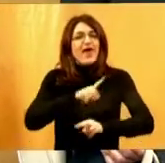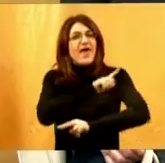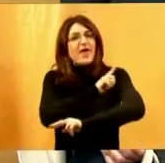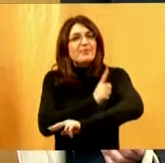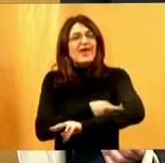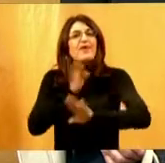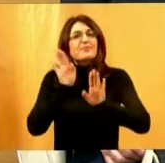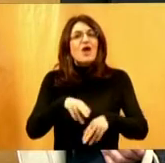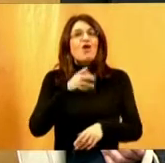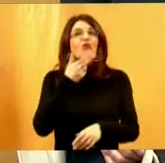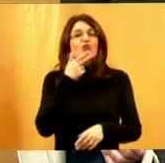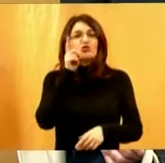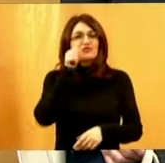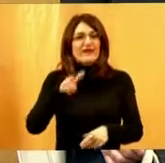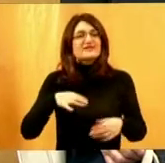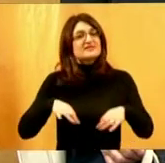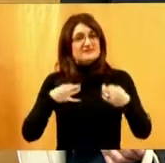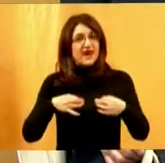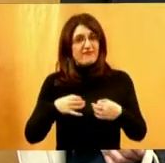prosječno zdravno čovjeko. To je u redu.